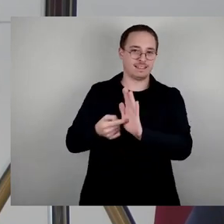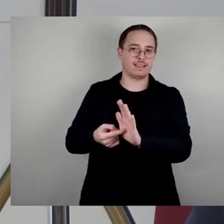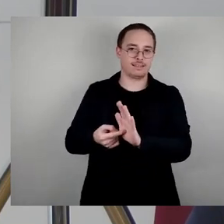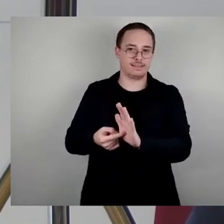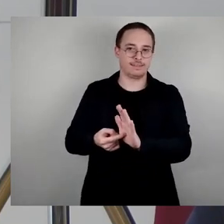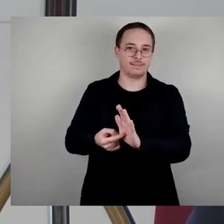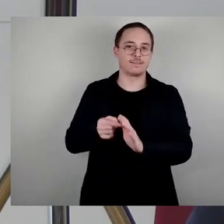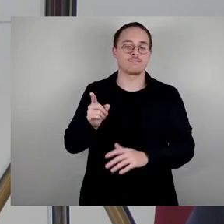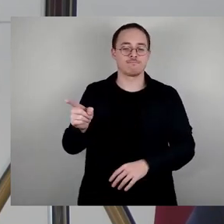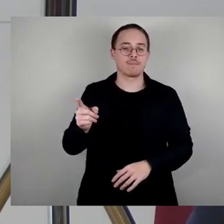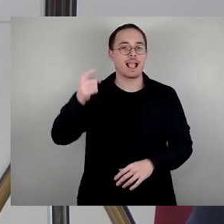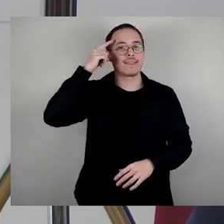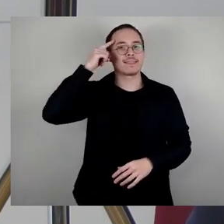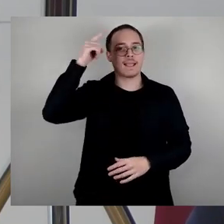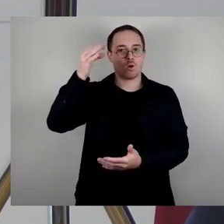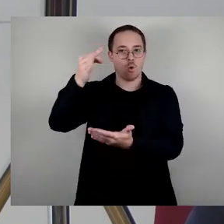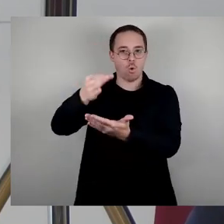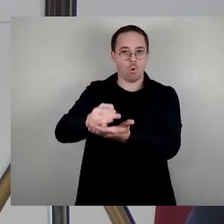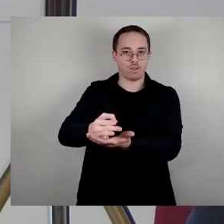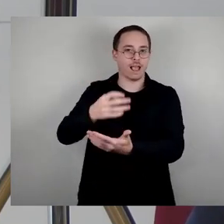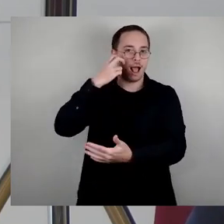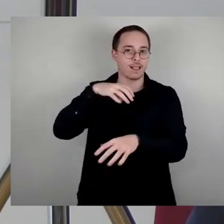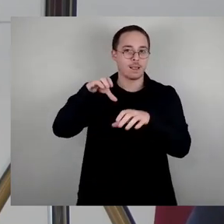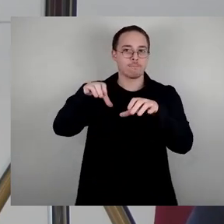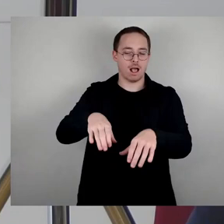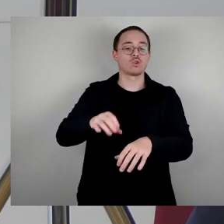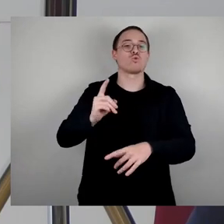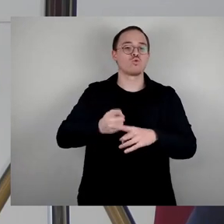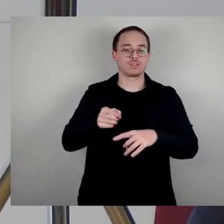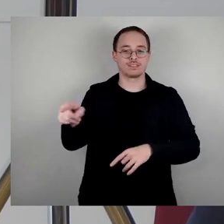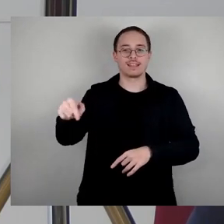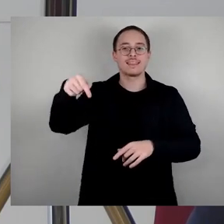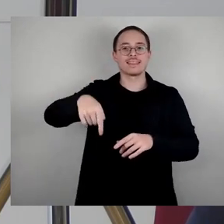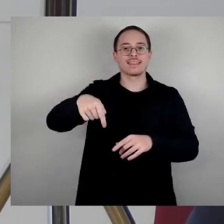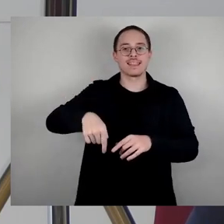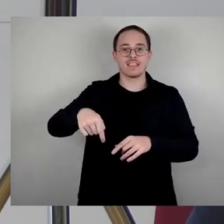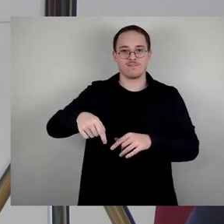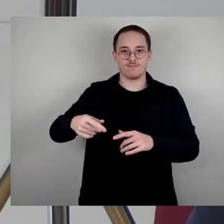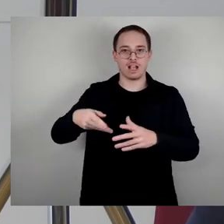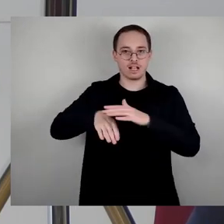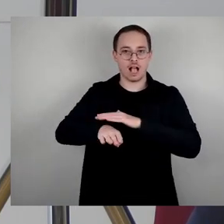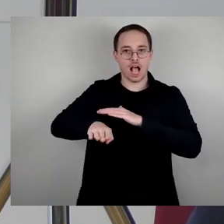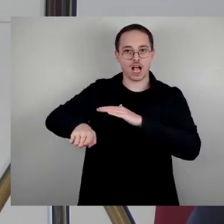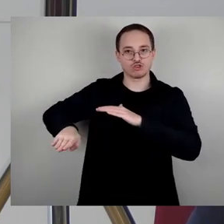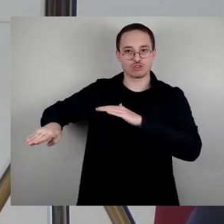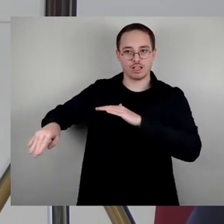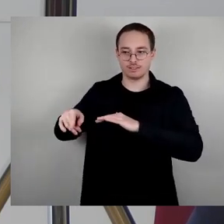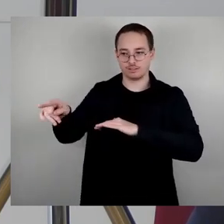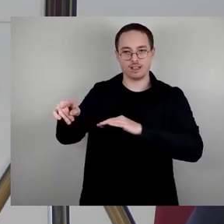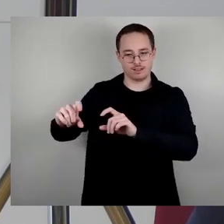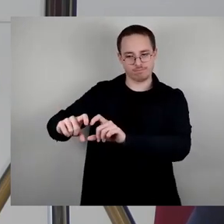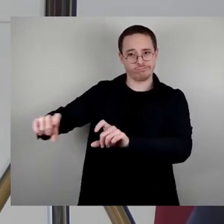Altmarkt, mit dem Ausgang der Tiefgarage und der dort entfernten Inschrift in der Tat mit einer